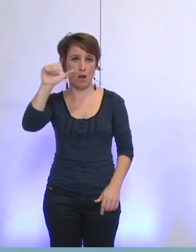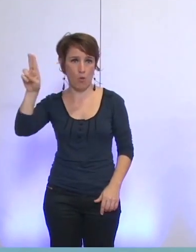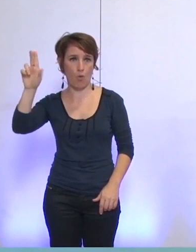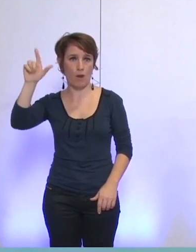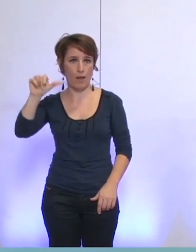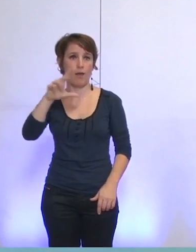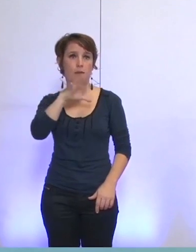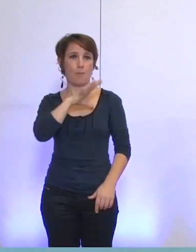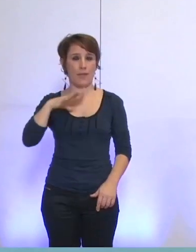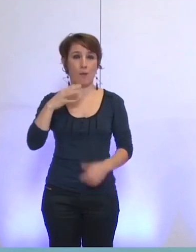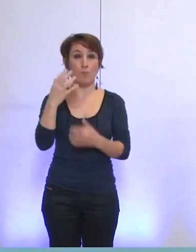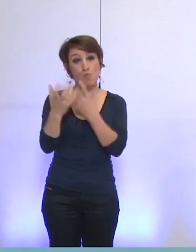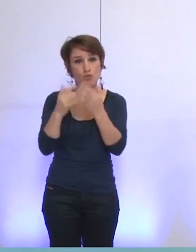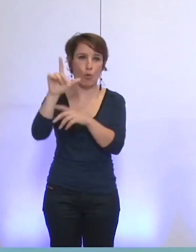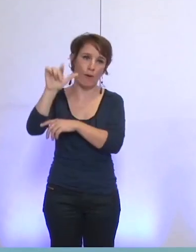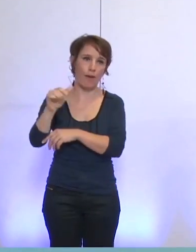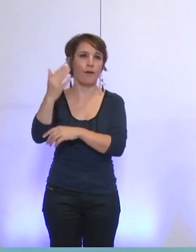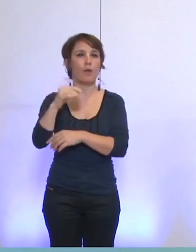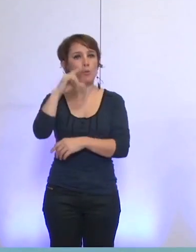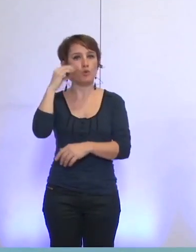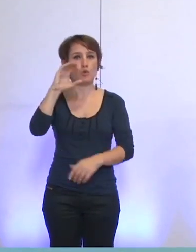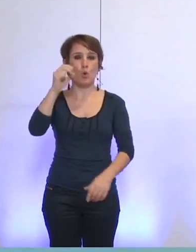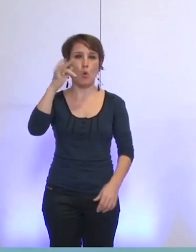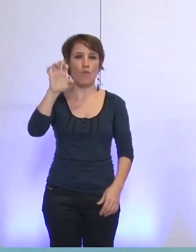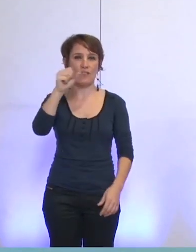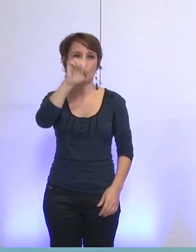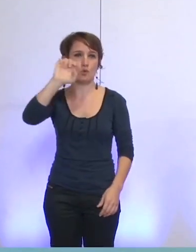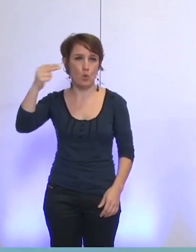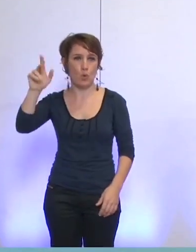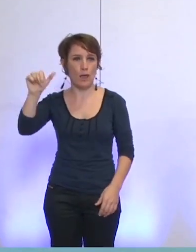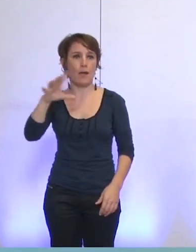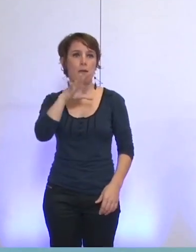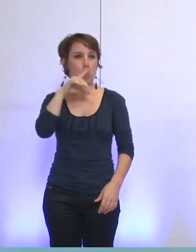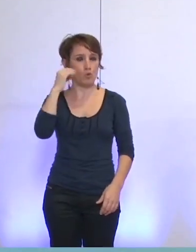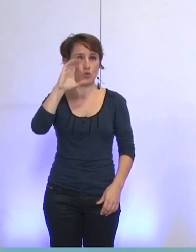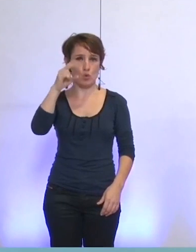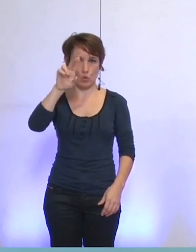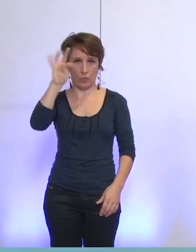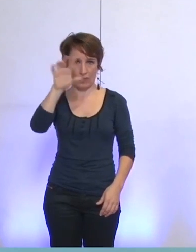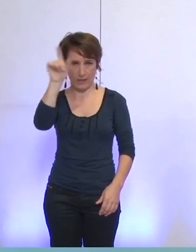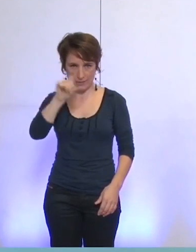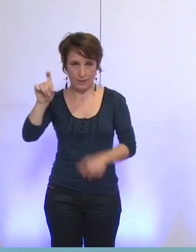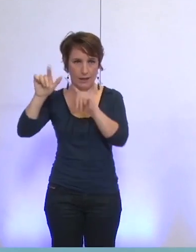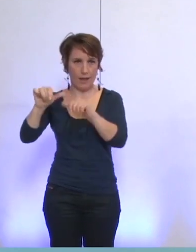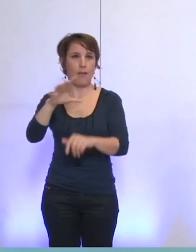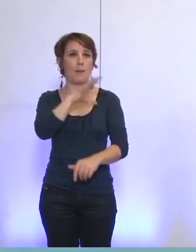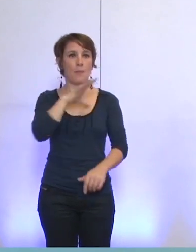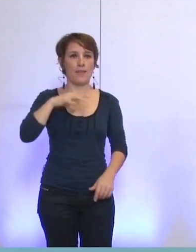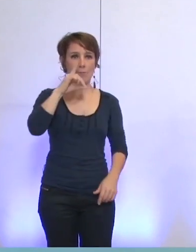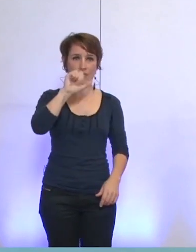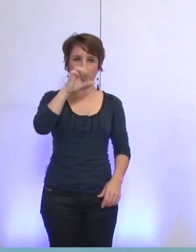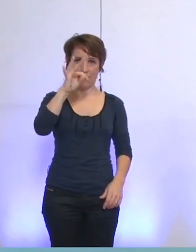Alain Confesson, Claude Coutaz, alors Suzanne Datté donne pouvoir à Antoine Bach pour la soirée,